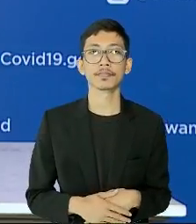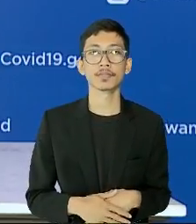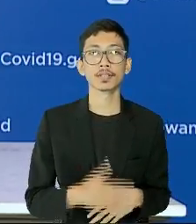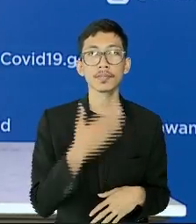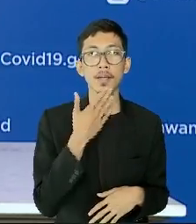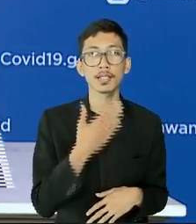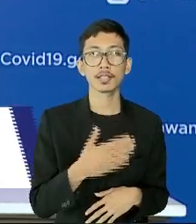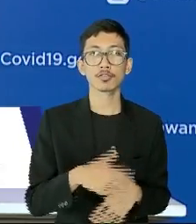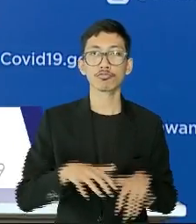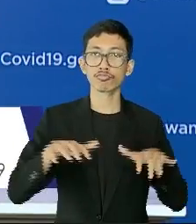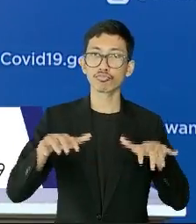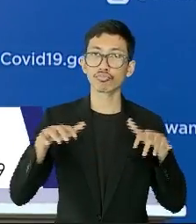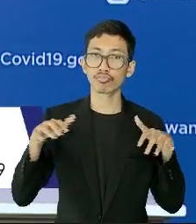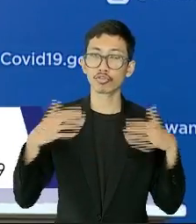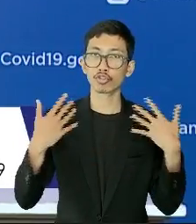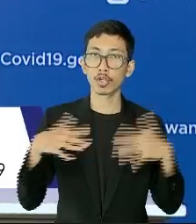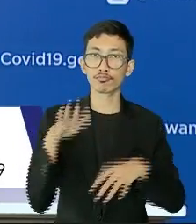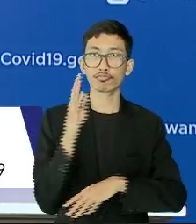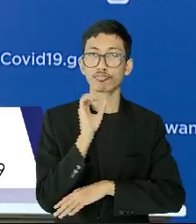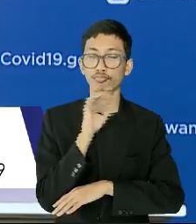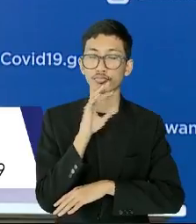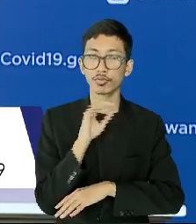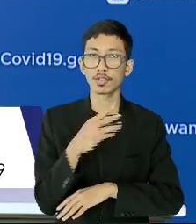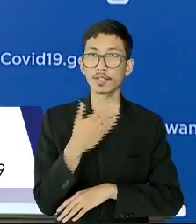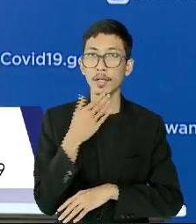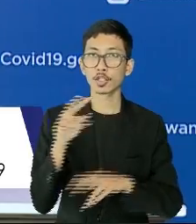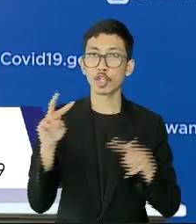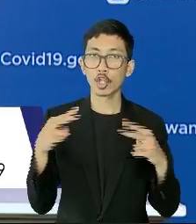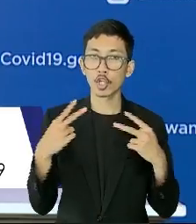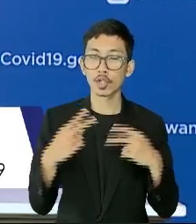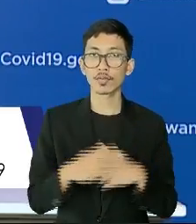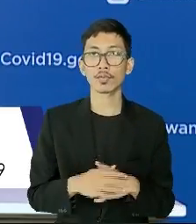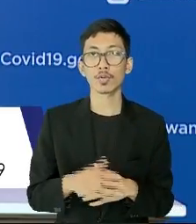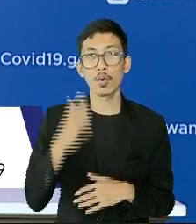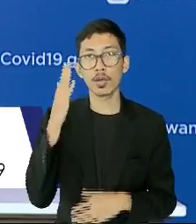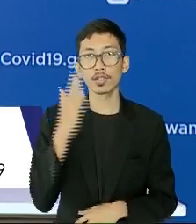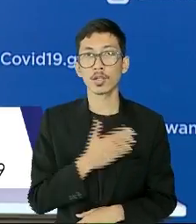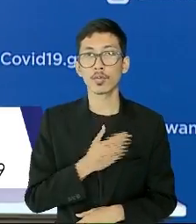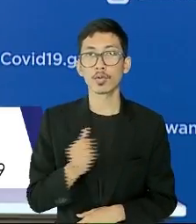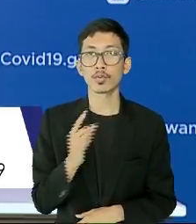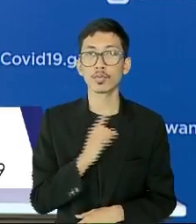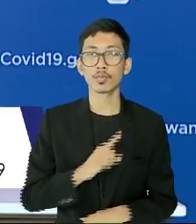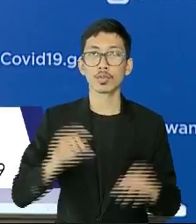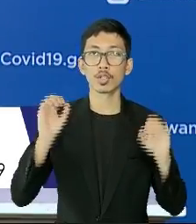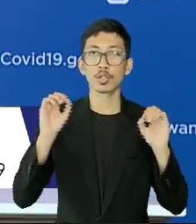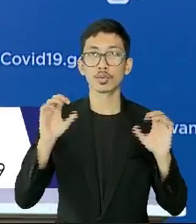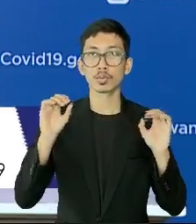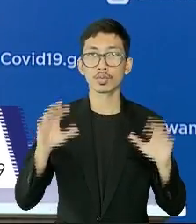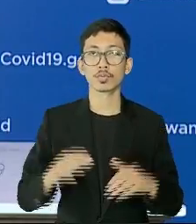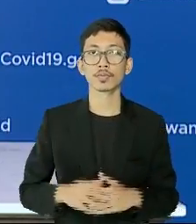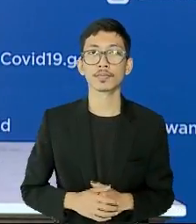demikian konferensi pers berakhir. Terima kasih atas perhatiannya. Wassalamualaikum warahmatullahi wabarakatuh.